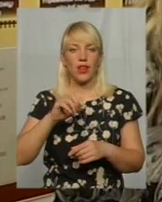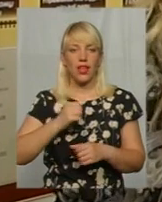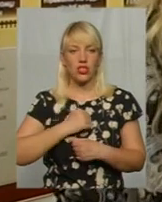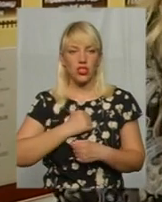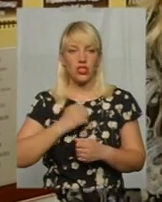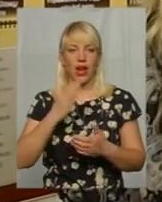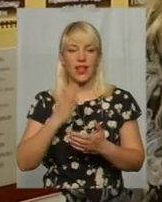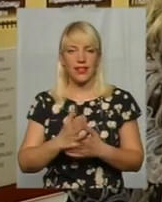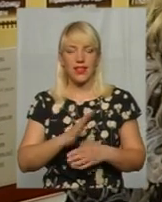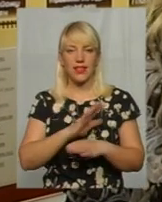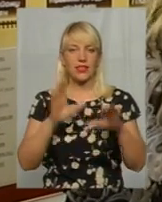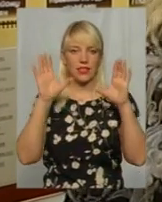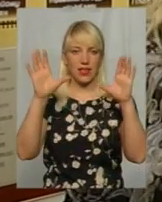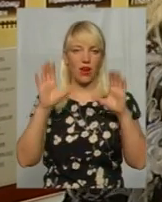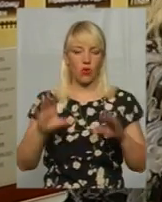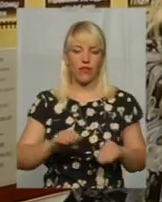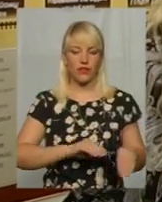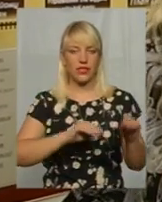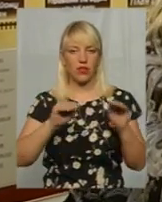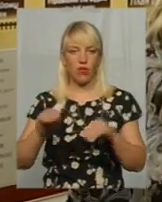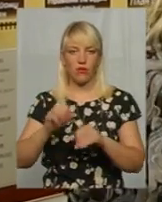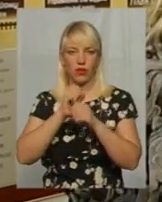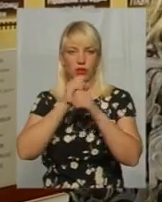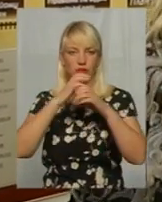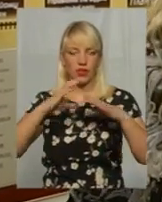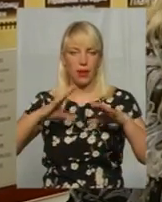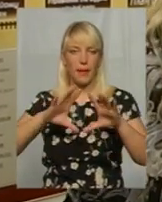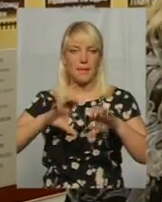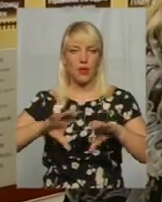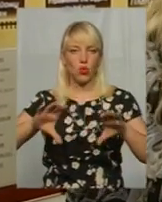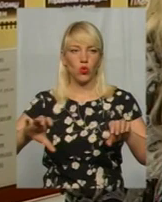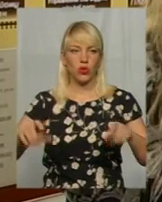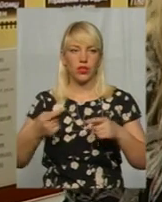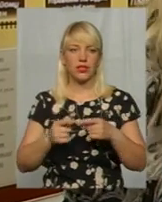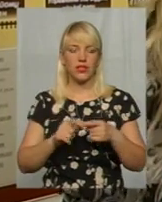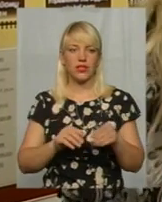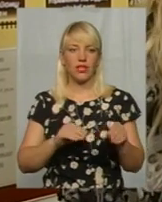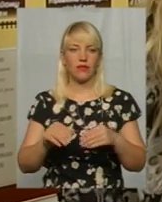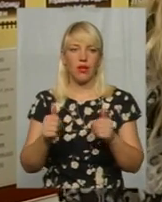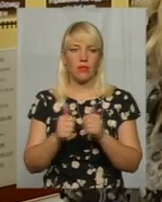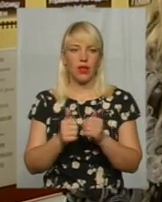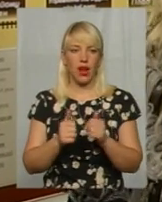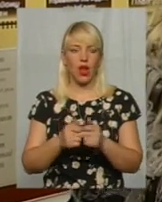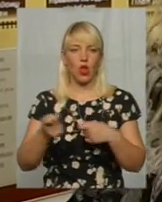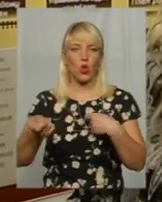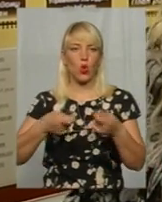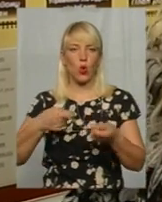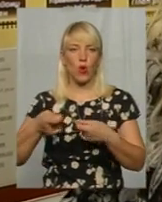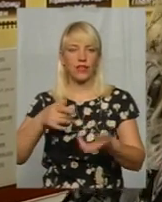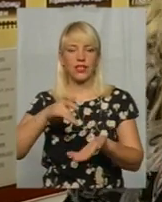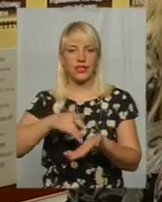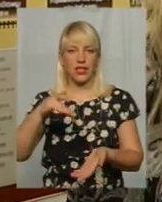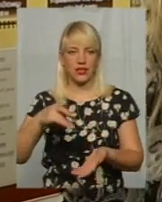інсанкціонованих встановлених батутів. Ці батути встановлюються біля торгових центрів, на